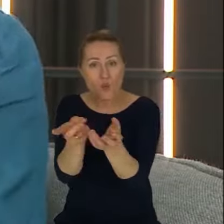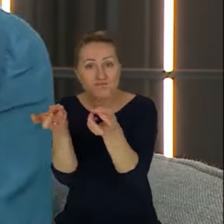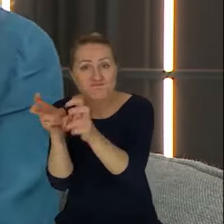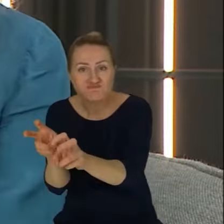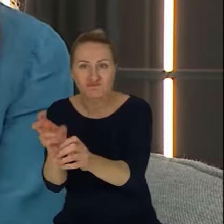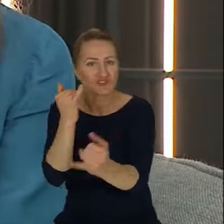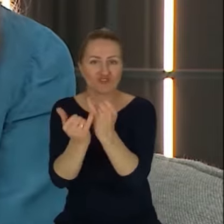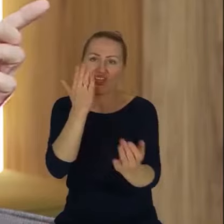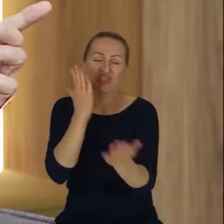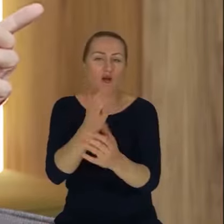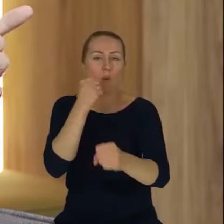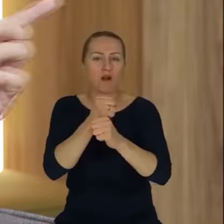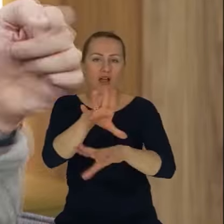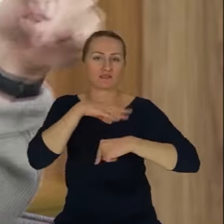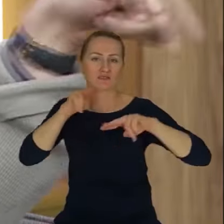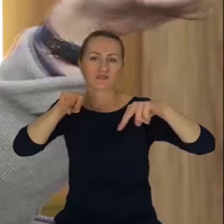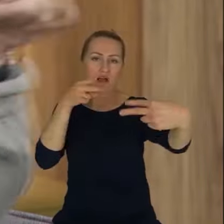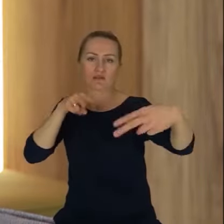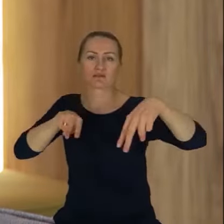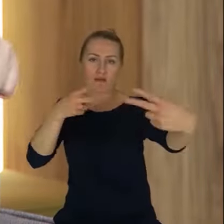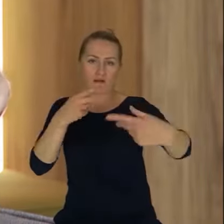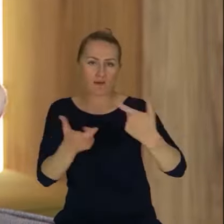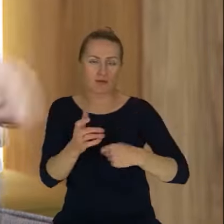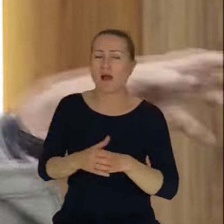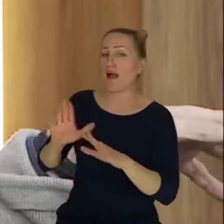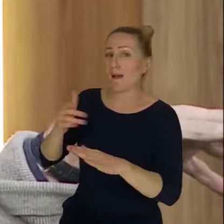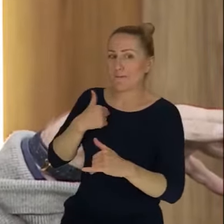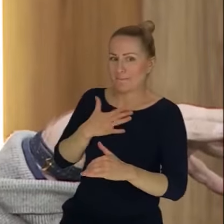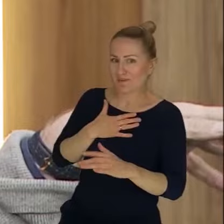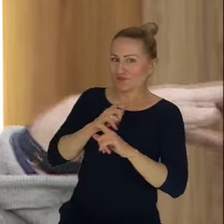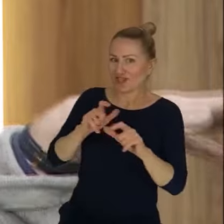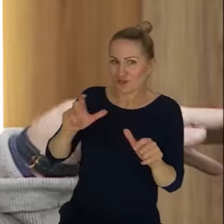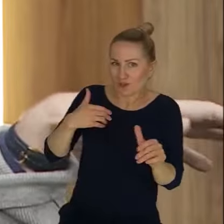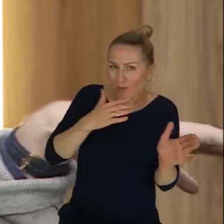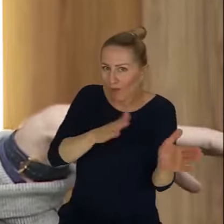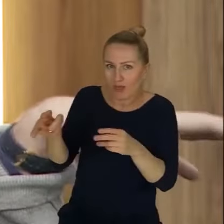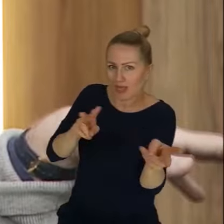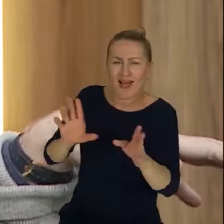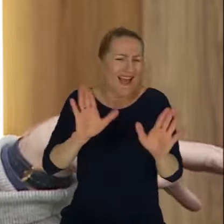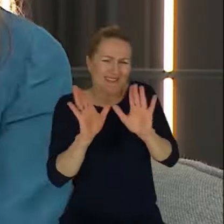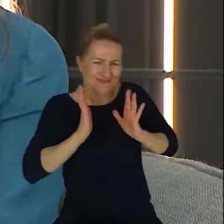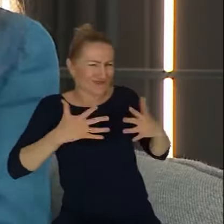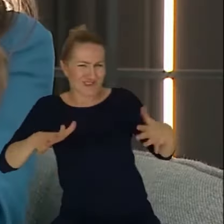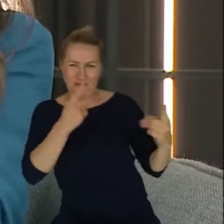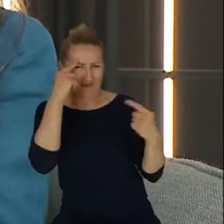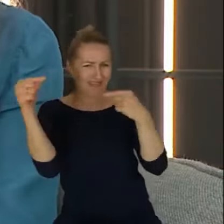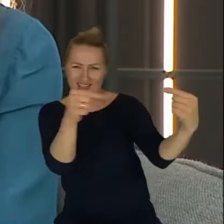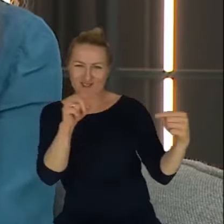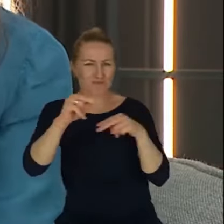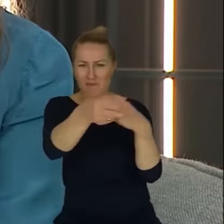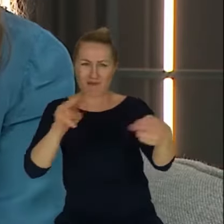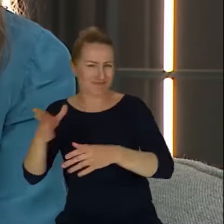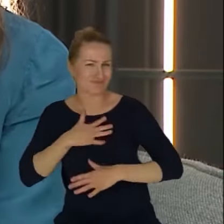tak? Ale to, co powiedziałeś, mogę jeszcze powiedzieć, bo... Tak dalej. Czy mamy tak tutaj porządek działania? spokojnie, dyskutujemy, Darek, proszę. Odnieść do tego, co powiedziałeś. To jest w ogóle